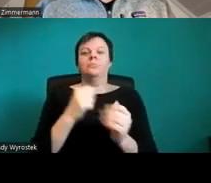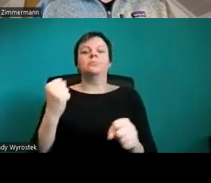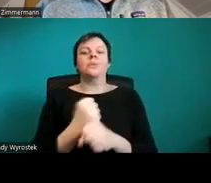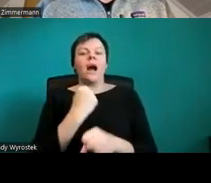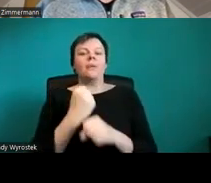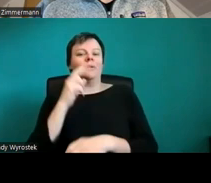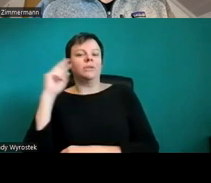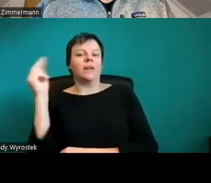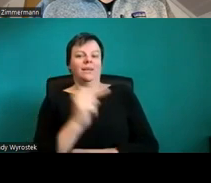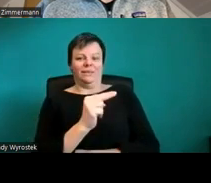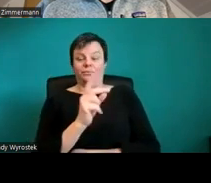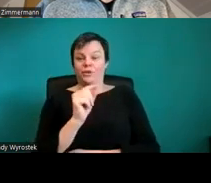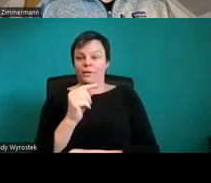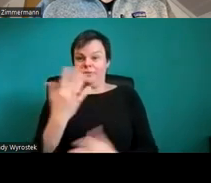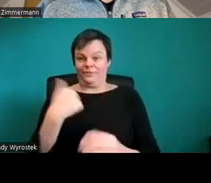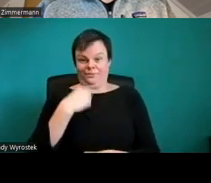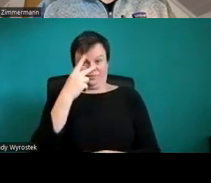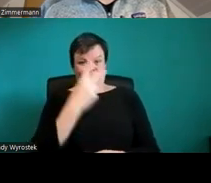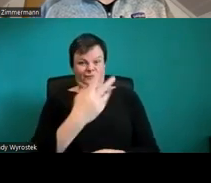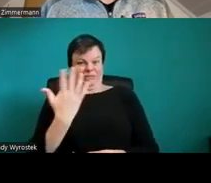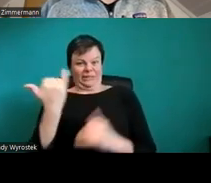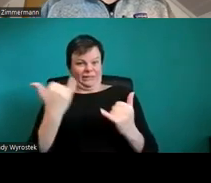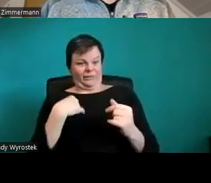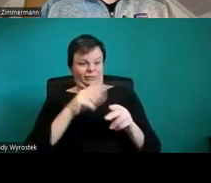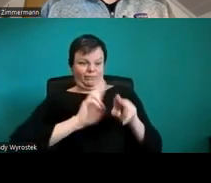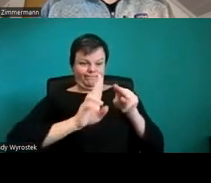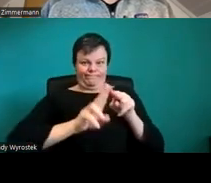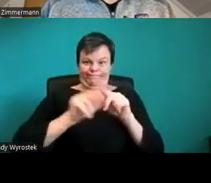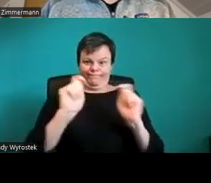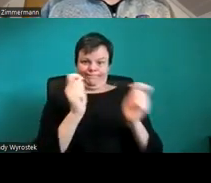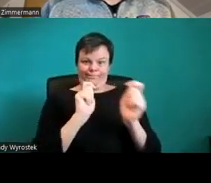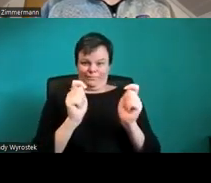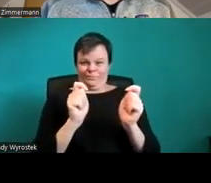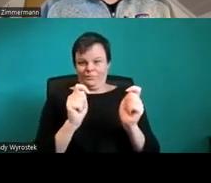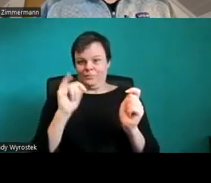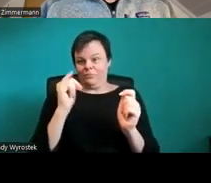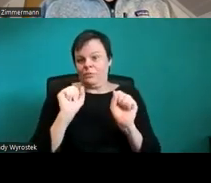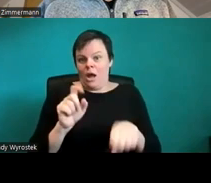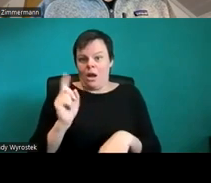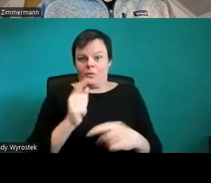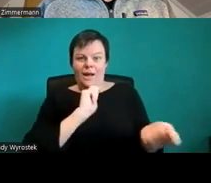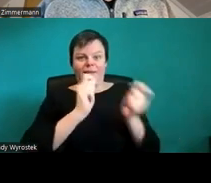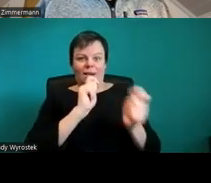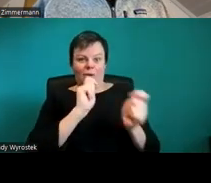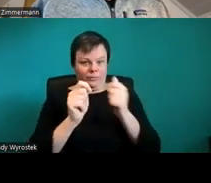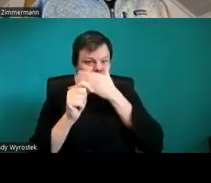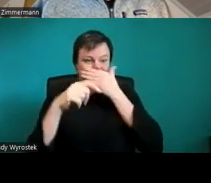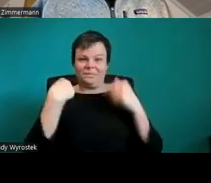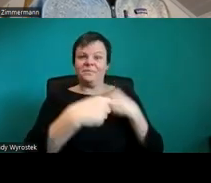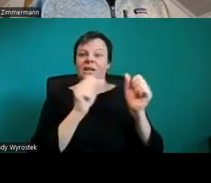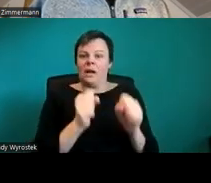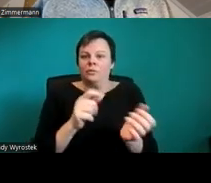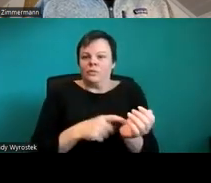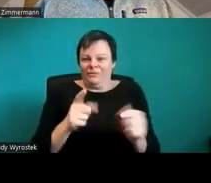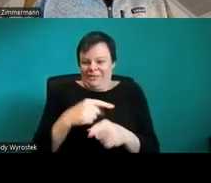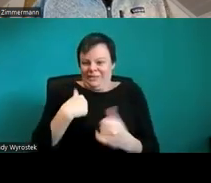was ich editiere. Ich kann hier auch Änderungen durchführen, wie ich das gerade gemacht habe. Und in dieser